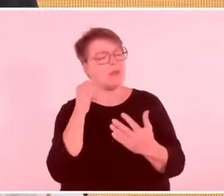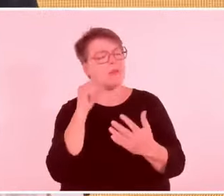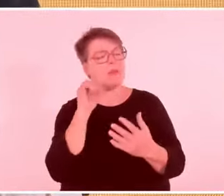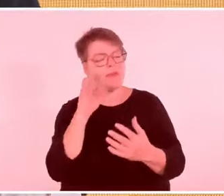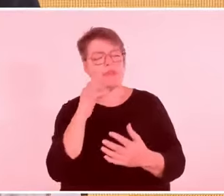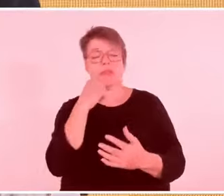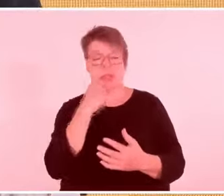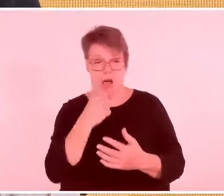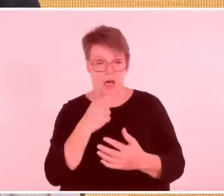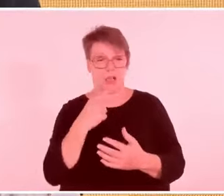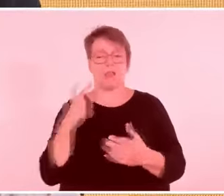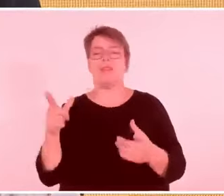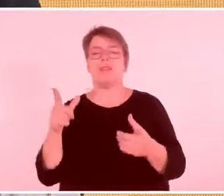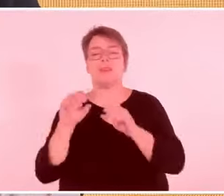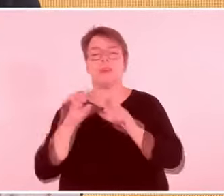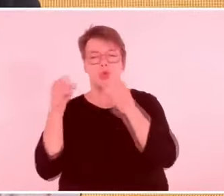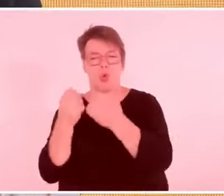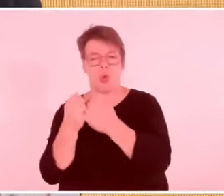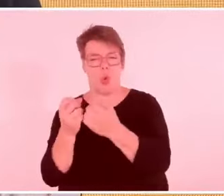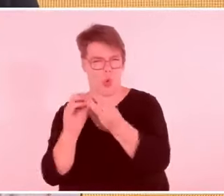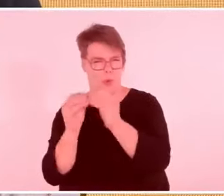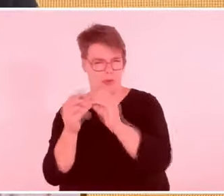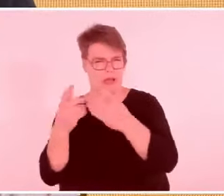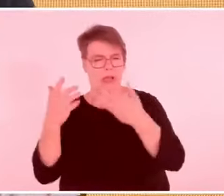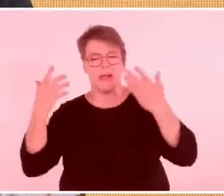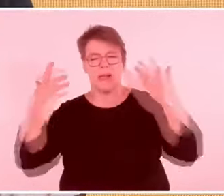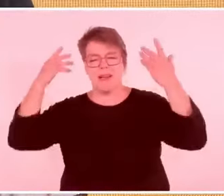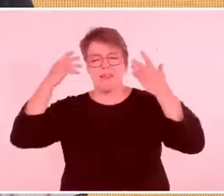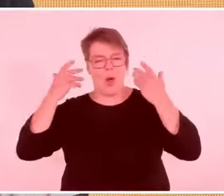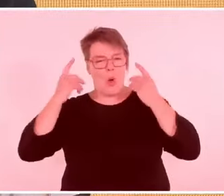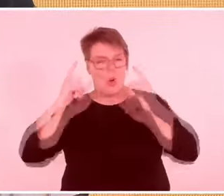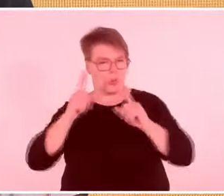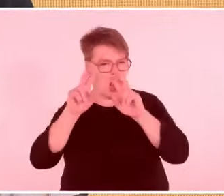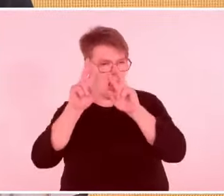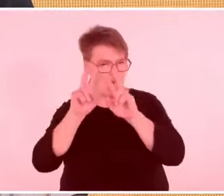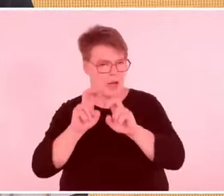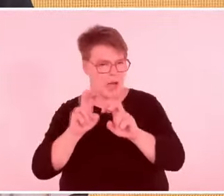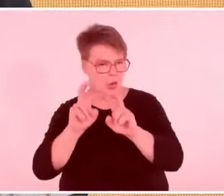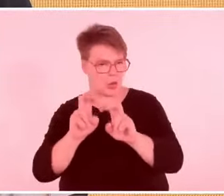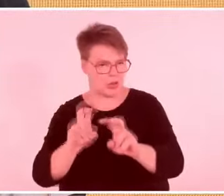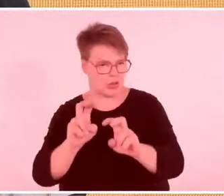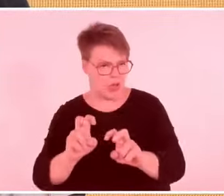Analyseverbot ist, diese Komplexität anzuerkennen?